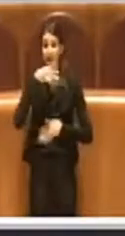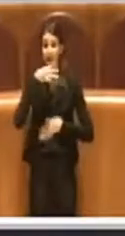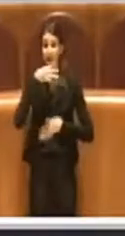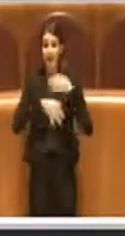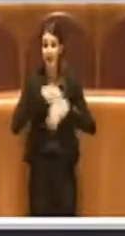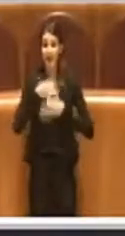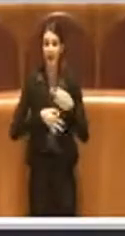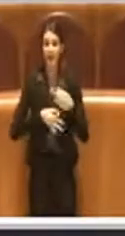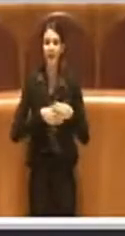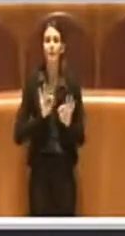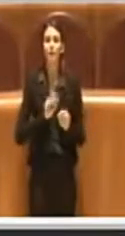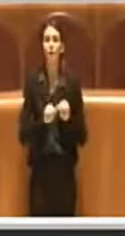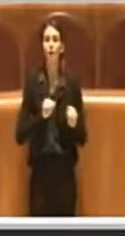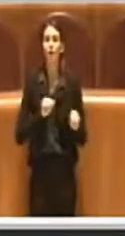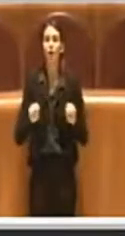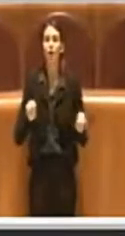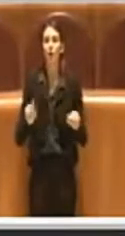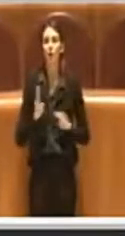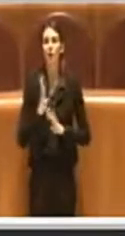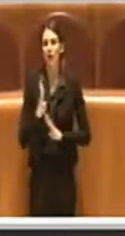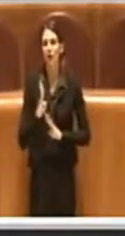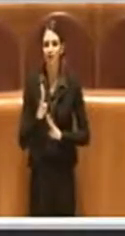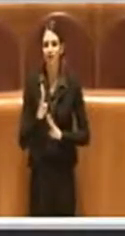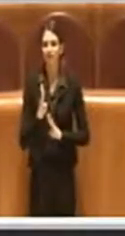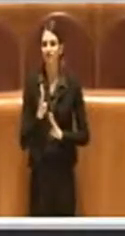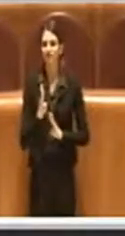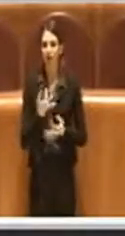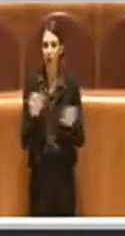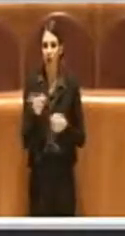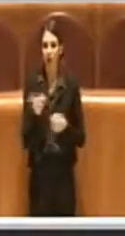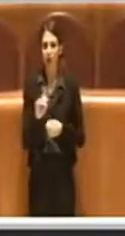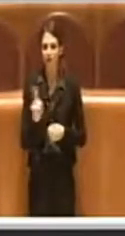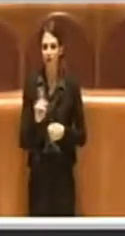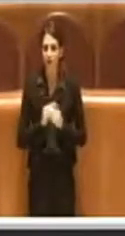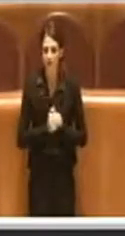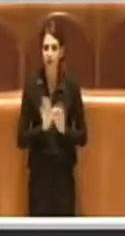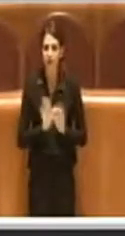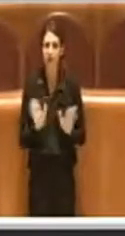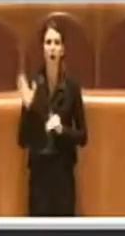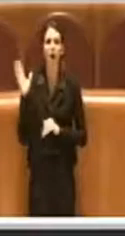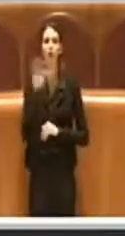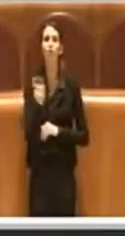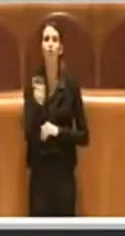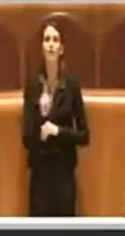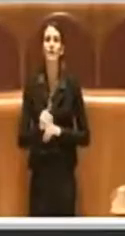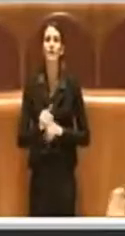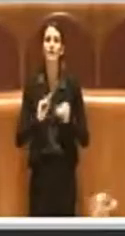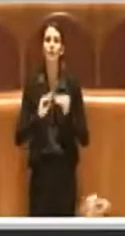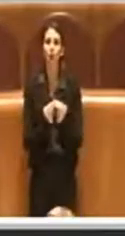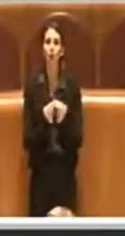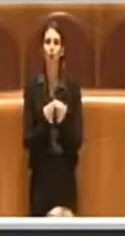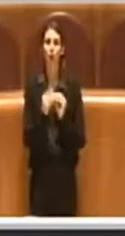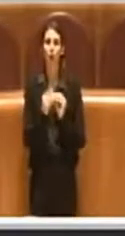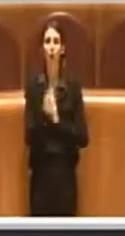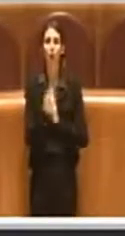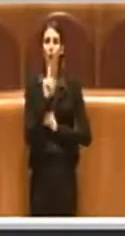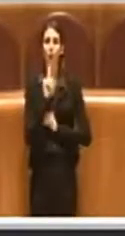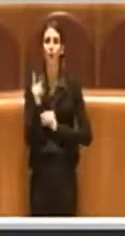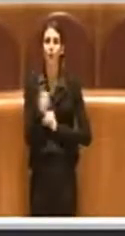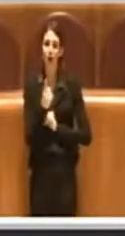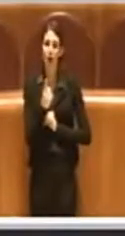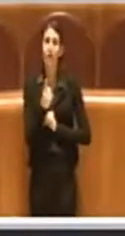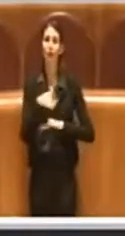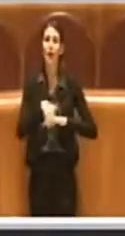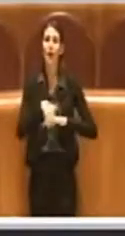all'arredo come le pedane ad esempio, però non si comprende come un miglioramento dell'allegato